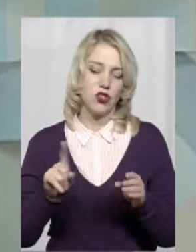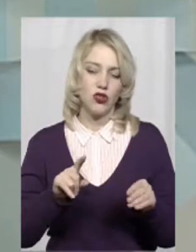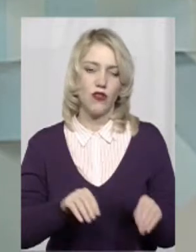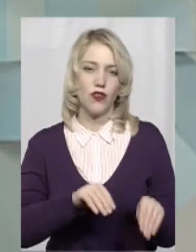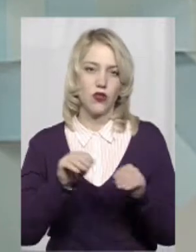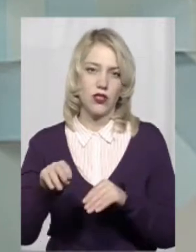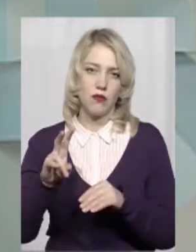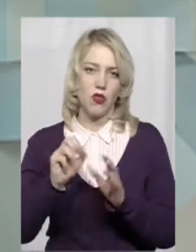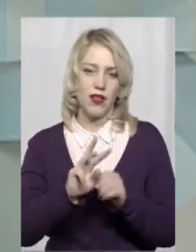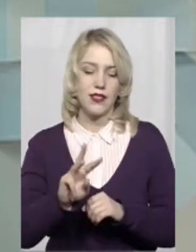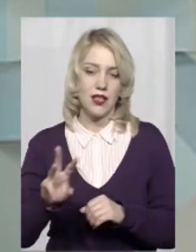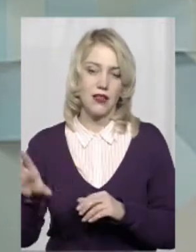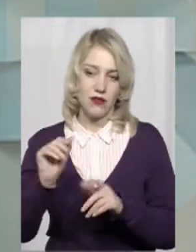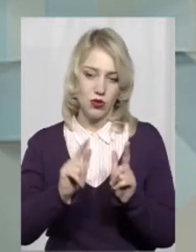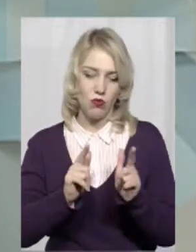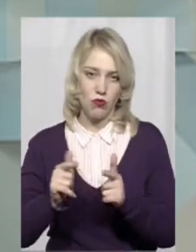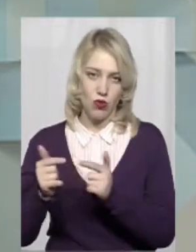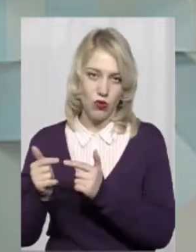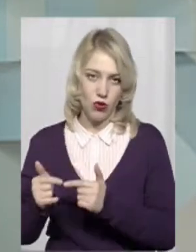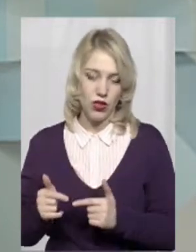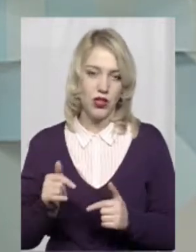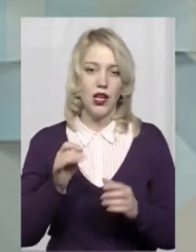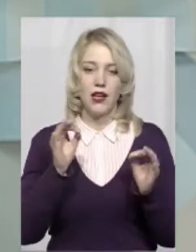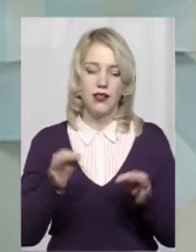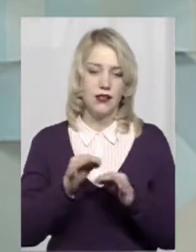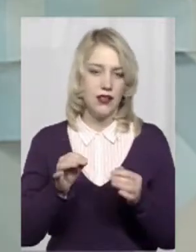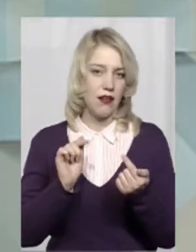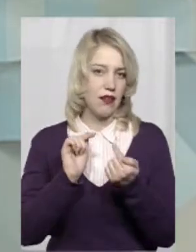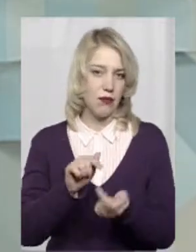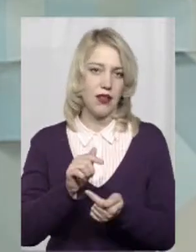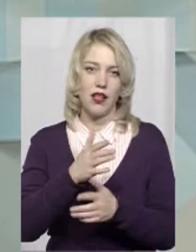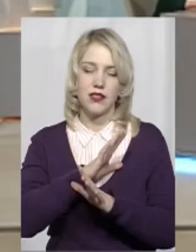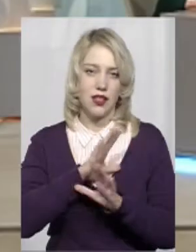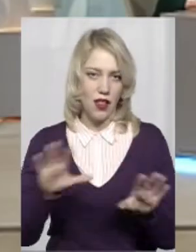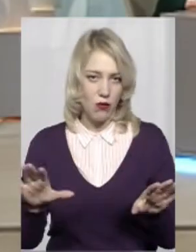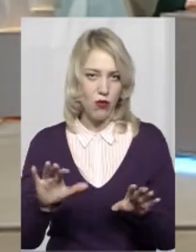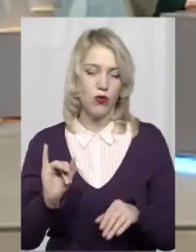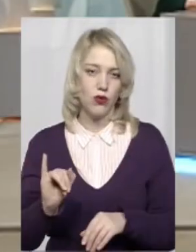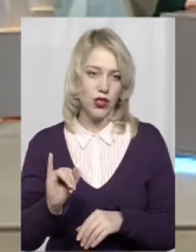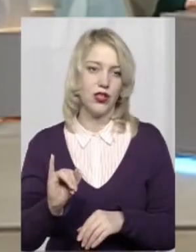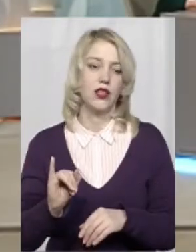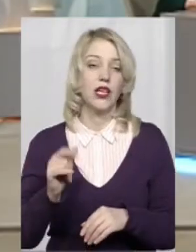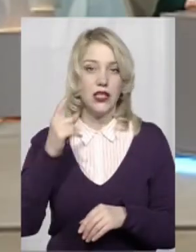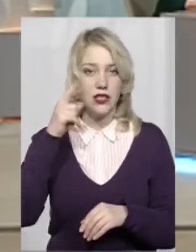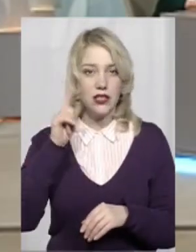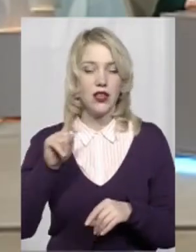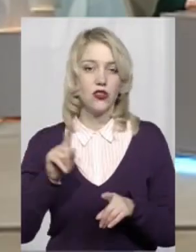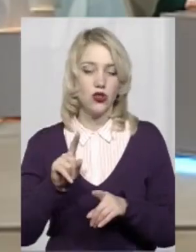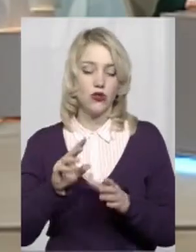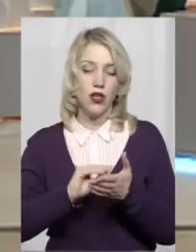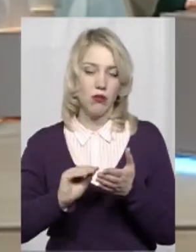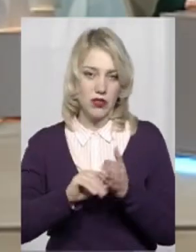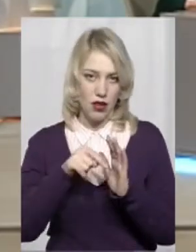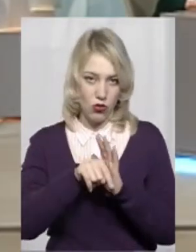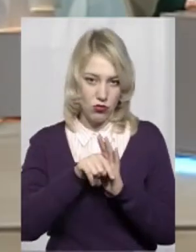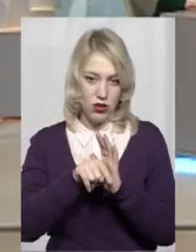публічну площину, всі погодили, тобто ніяких, не скільки знаю, претензій не було, вони знають, що написано,